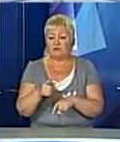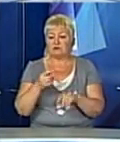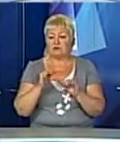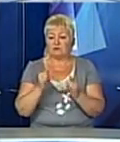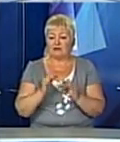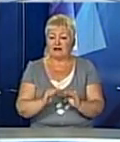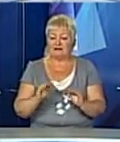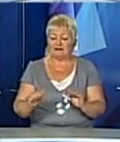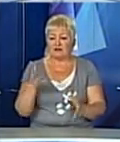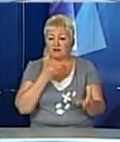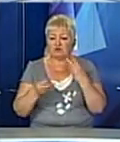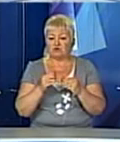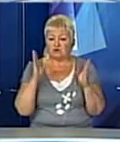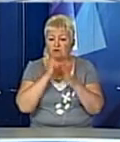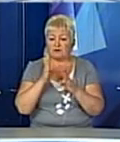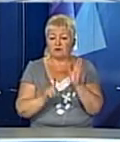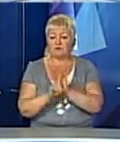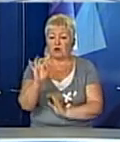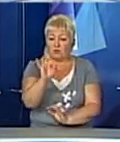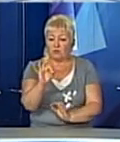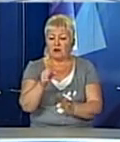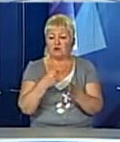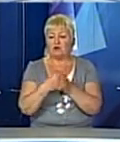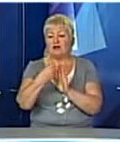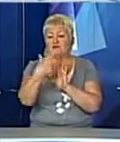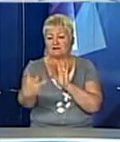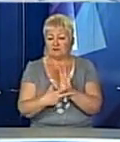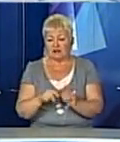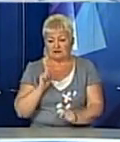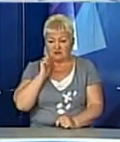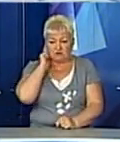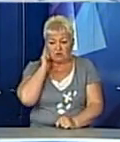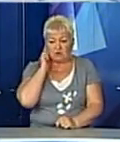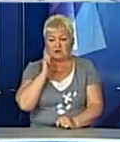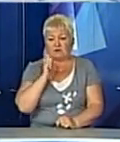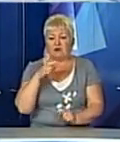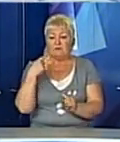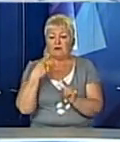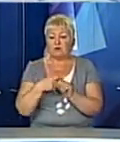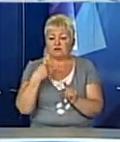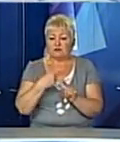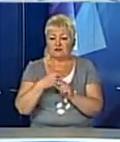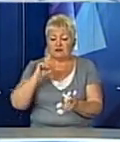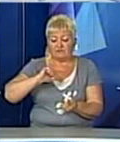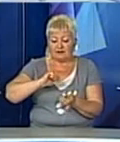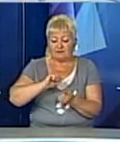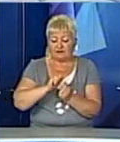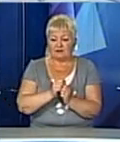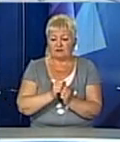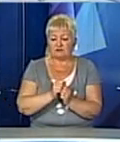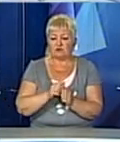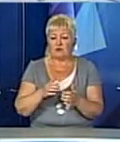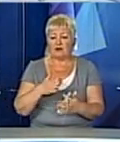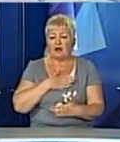починаючи з нуля, кимчаючи 18 роками. Під позитивним тиском дихальна